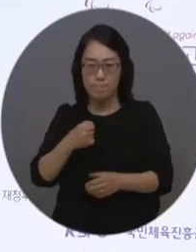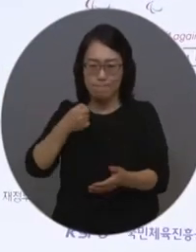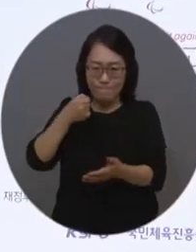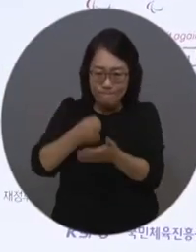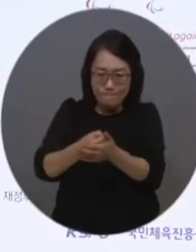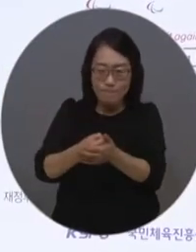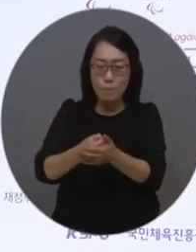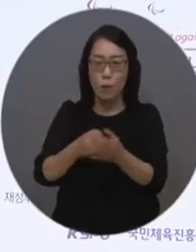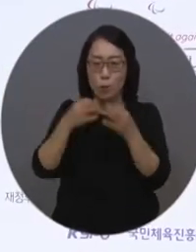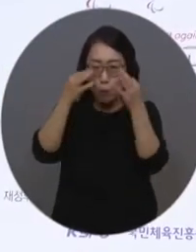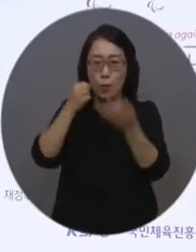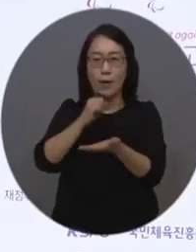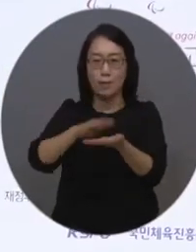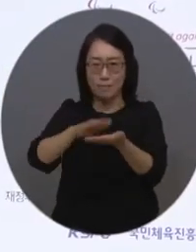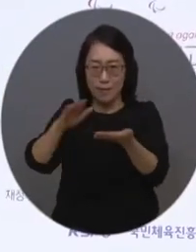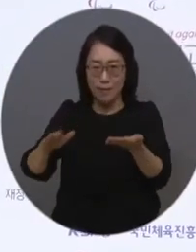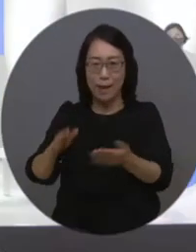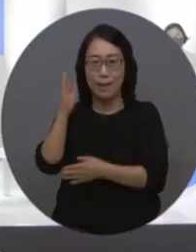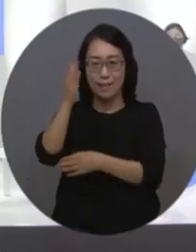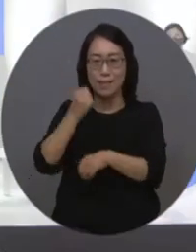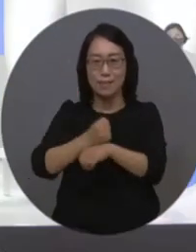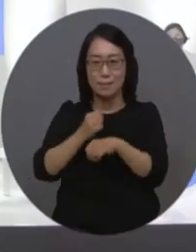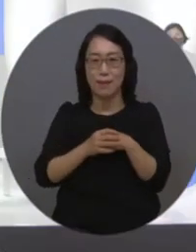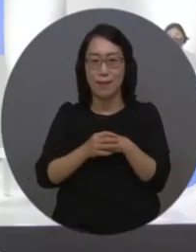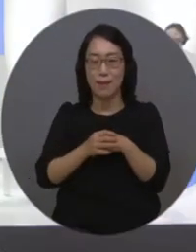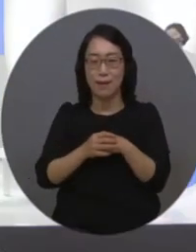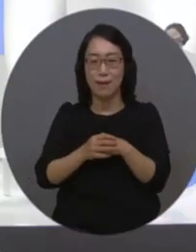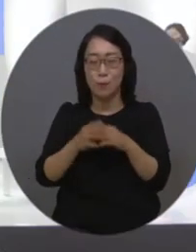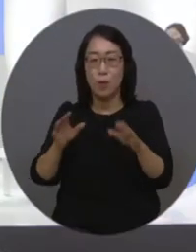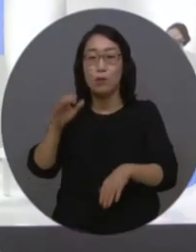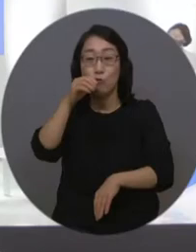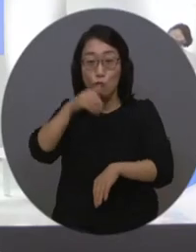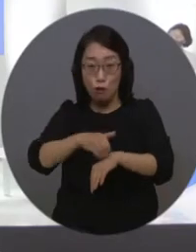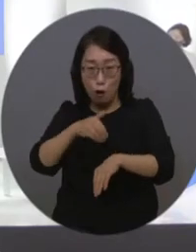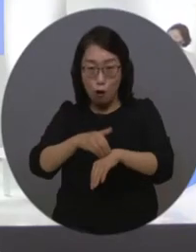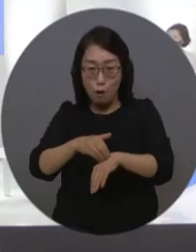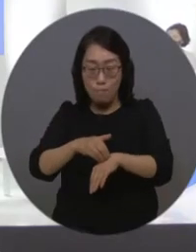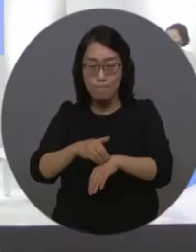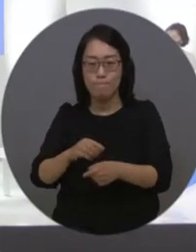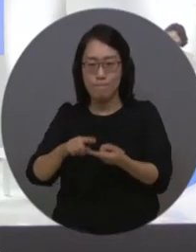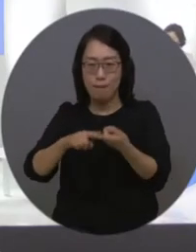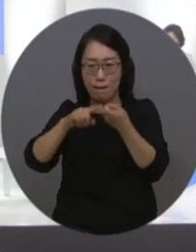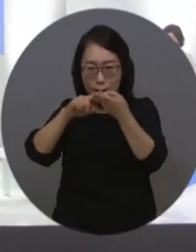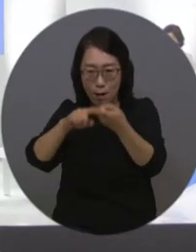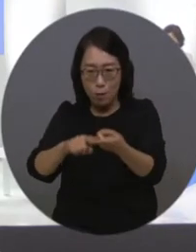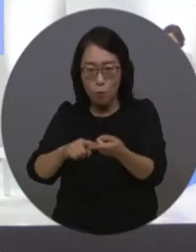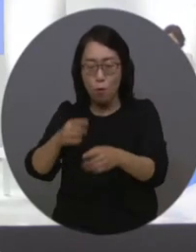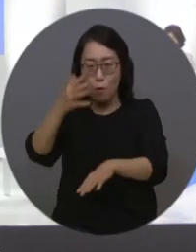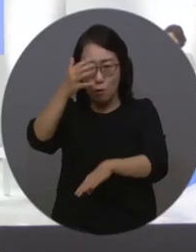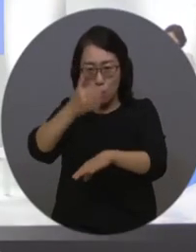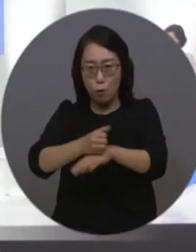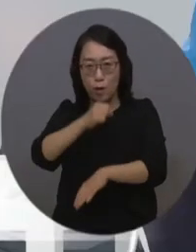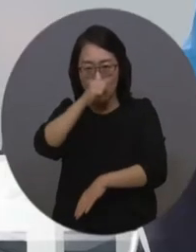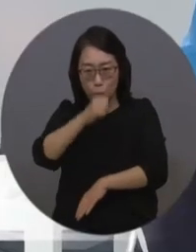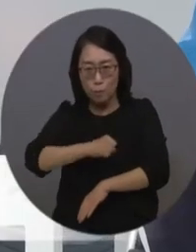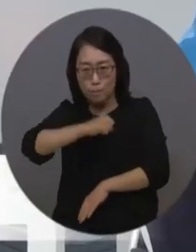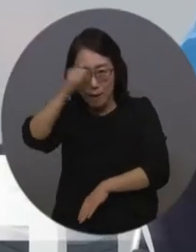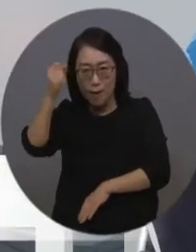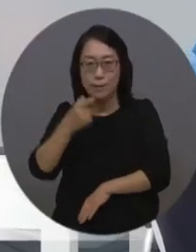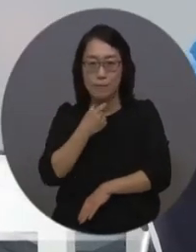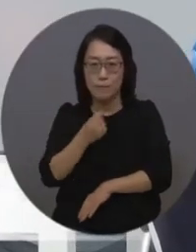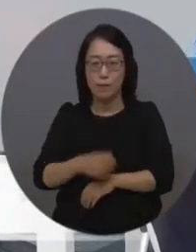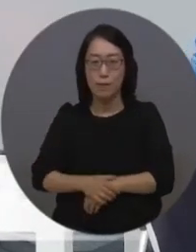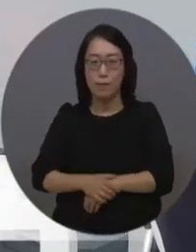의지를 밝힌 바 있습니다. 그동안의 훈련을 바탕으로 좋은 성과를 거두겠다는 설명입니다. 자랑스러운